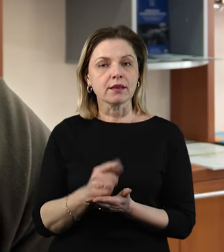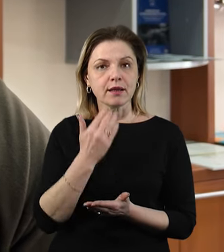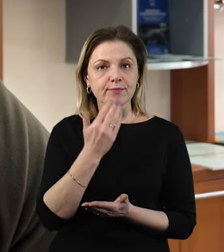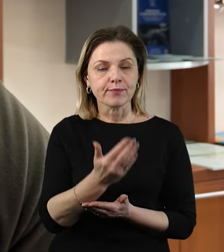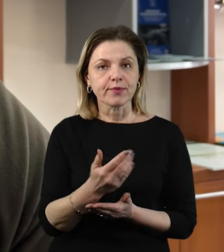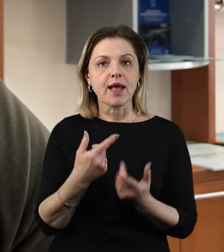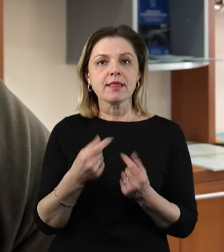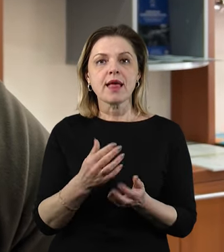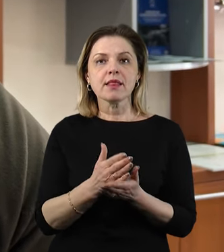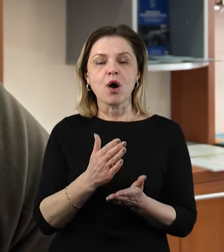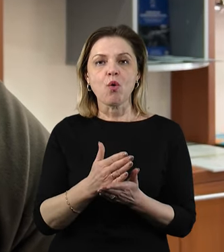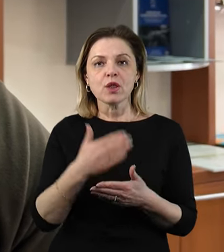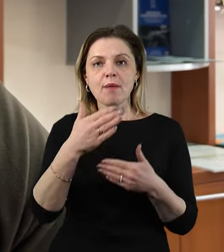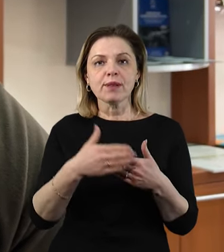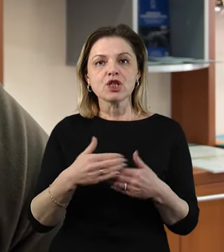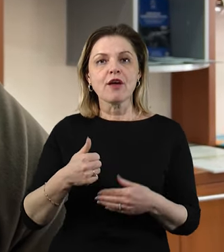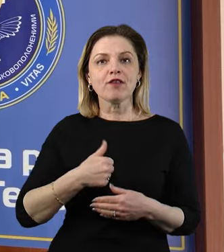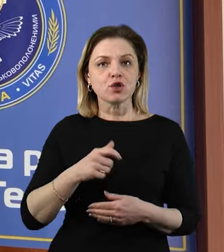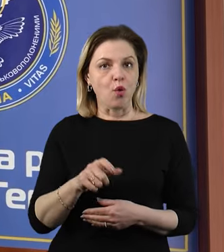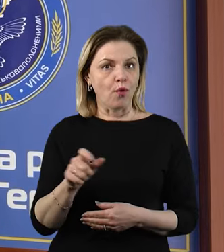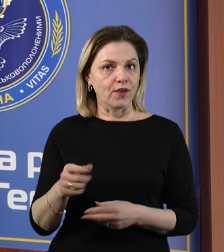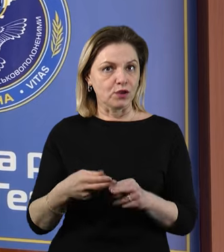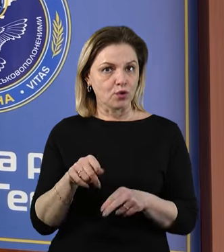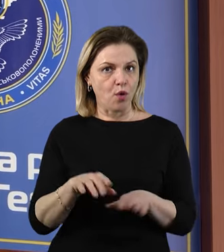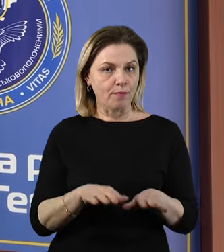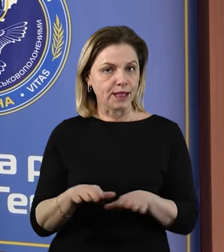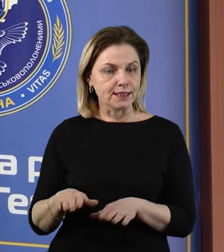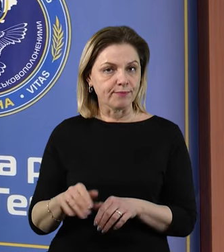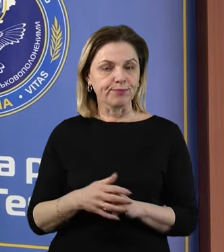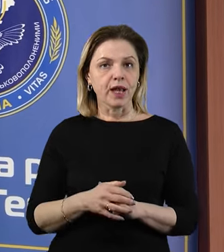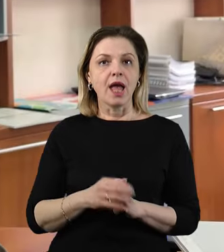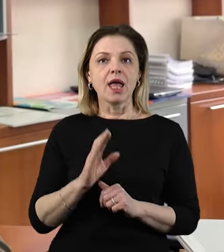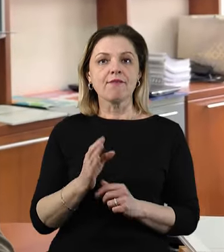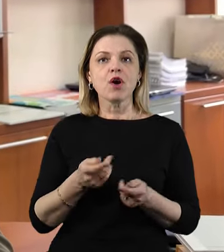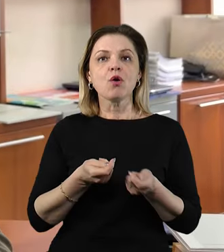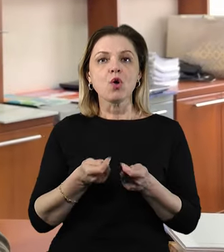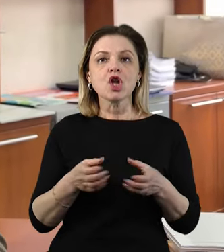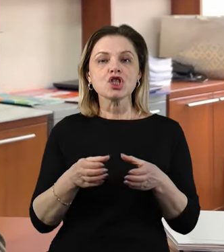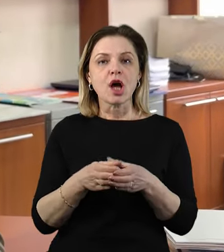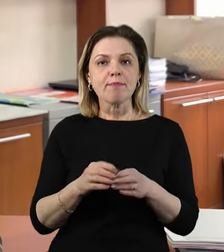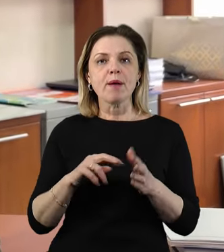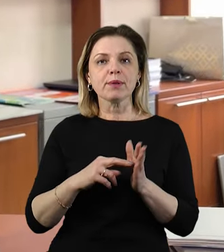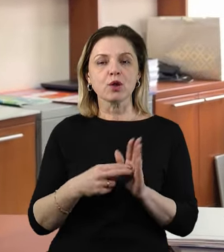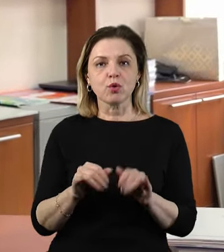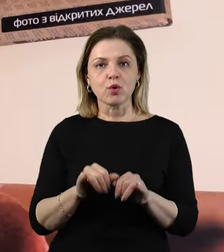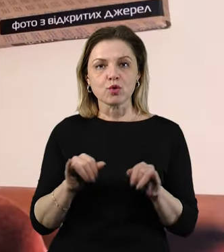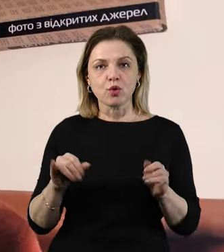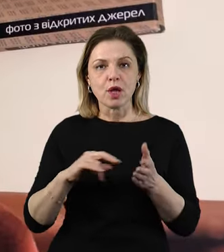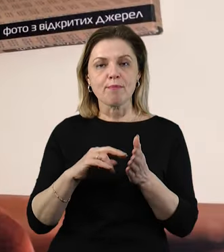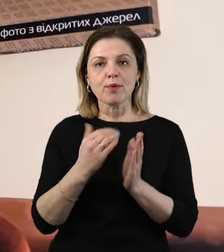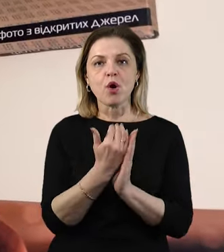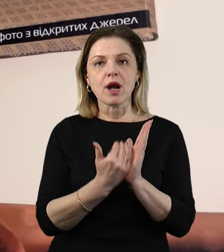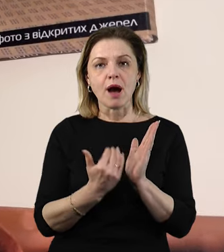знаходяться найближчі військові від цього міста. На 2024 рік в координаційному штабі планують розширити програму